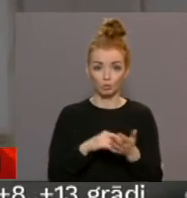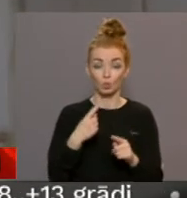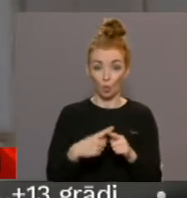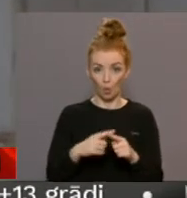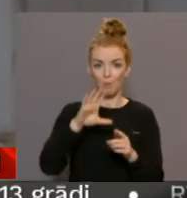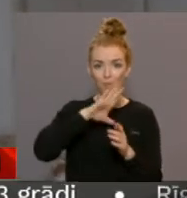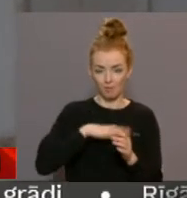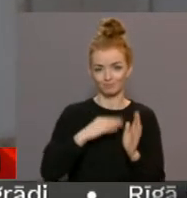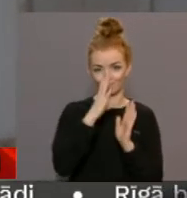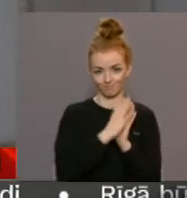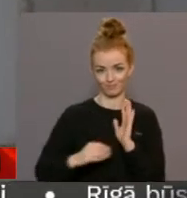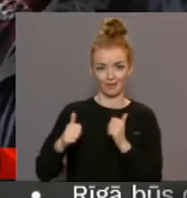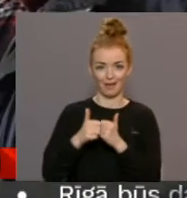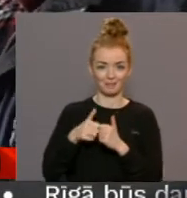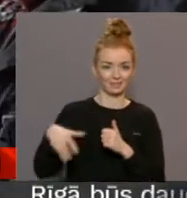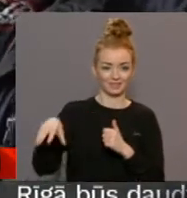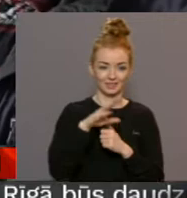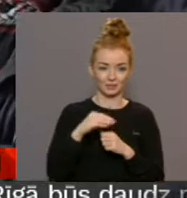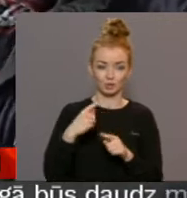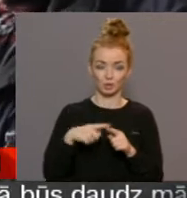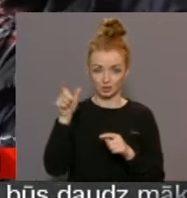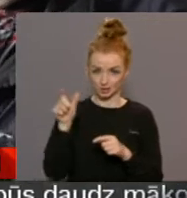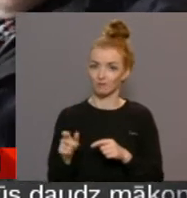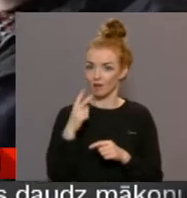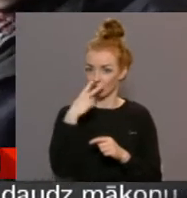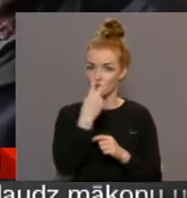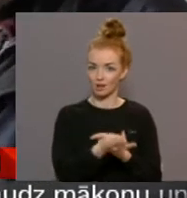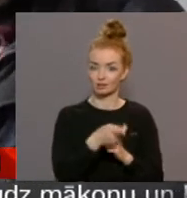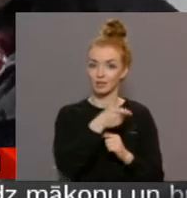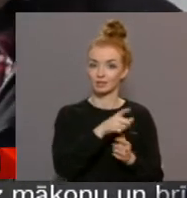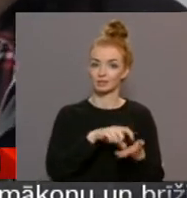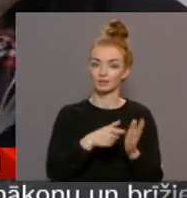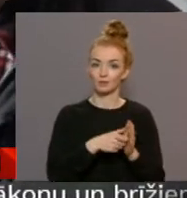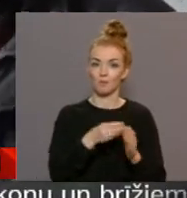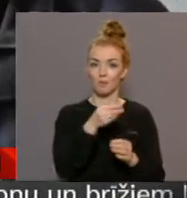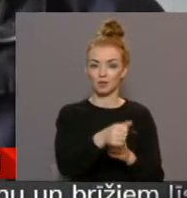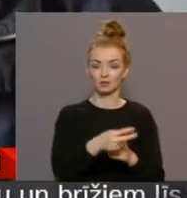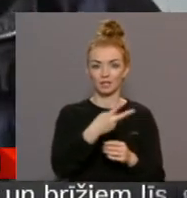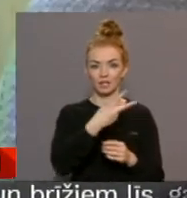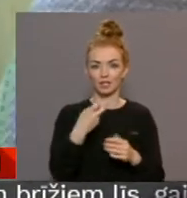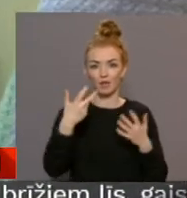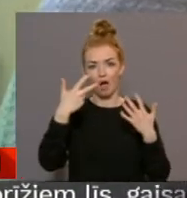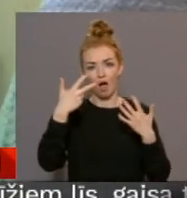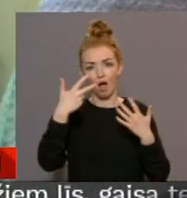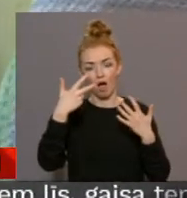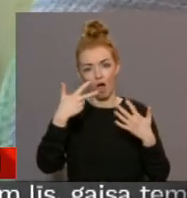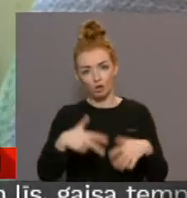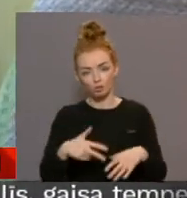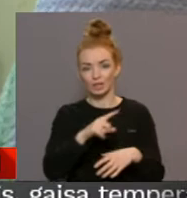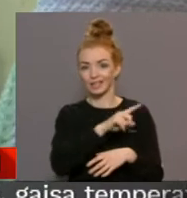vismājas pārējā. Tad cilvēki redzēja, tas dzīvoklis, kas maksāja 280, 300,